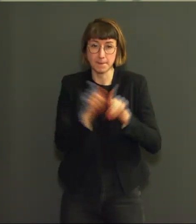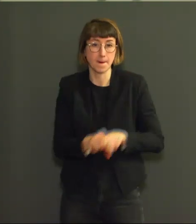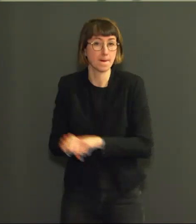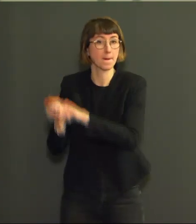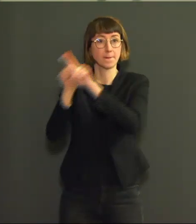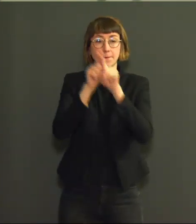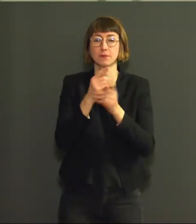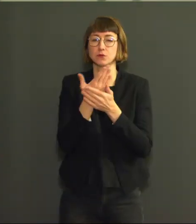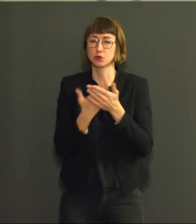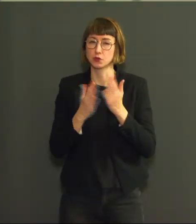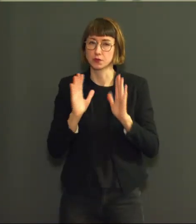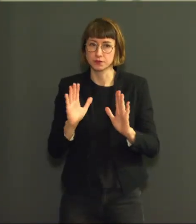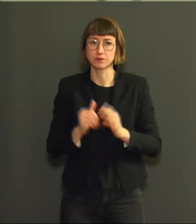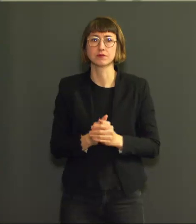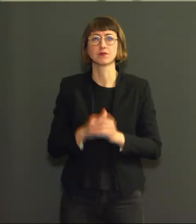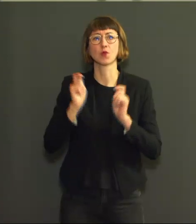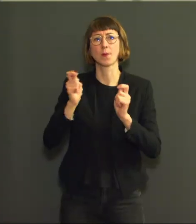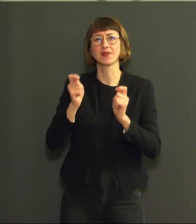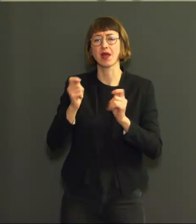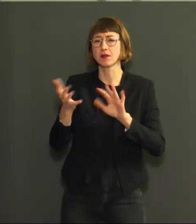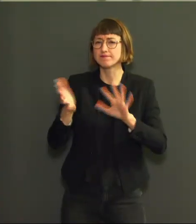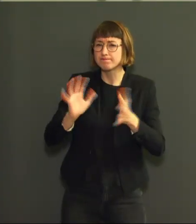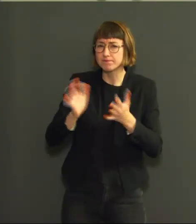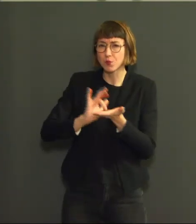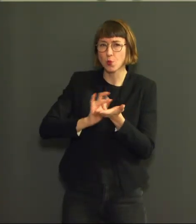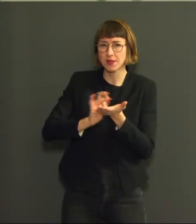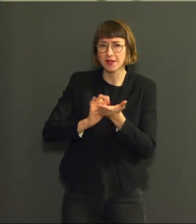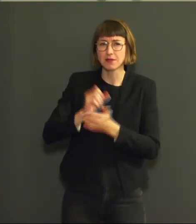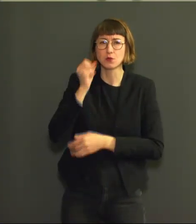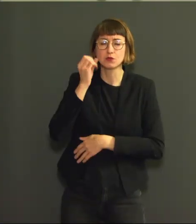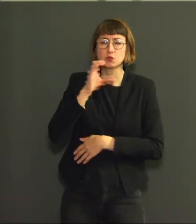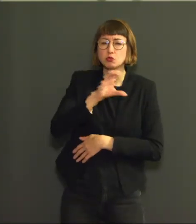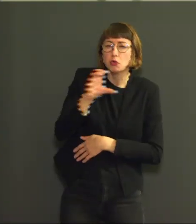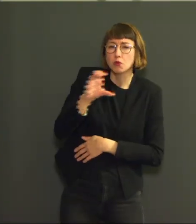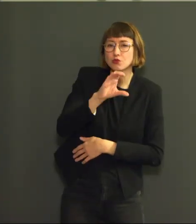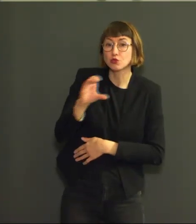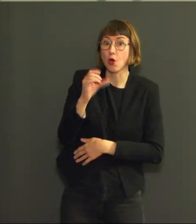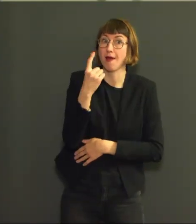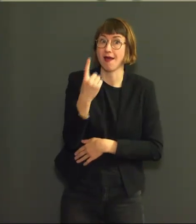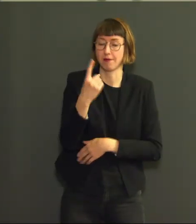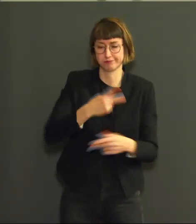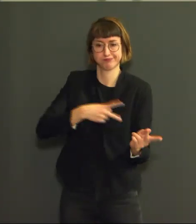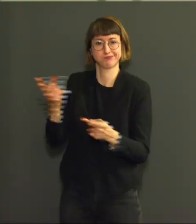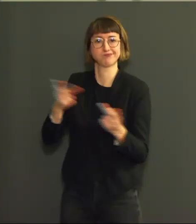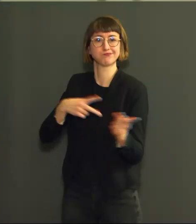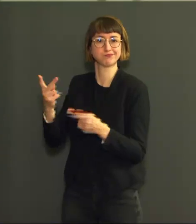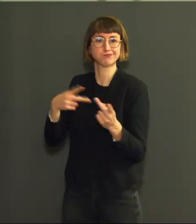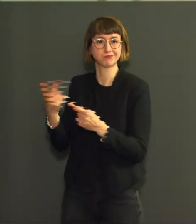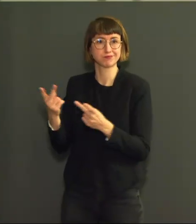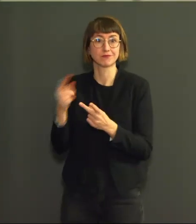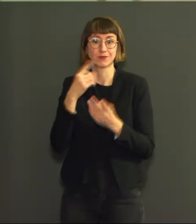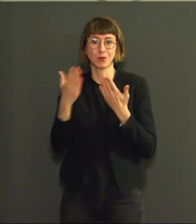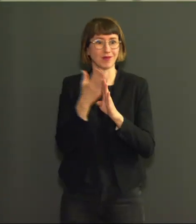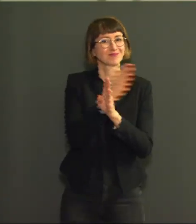101 hospitalisations en moyenne par jour. C'est 19% de moins que ce qu'on avait la semaine précédente. On était encore